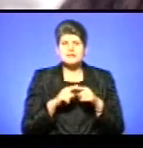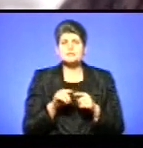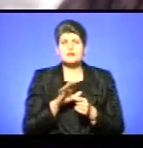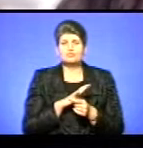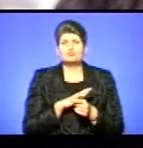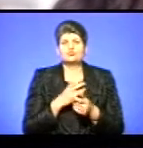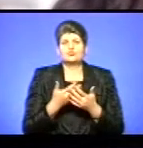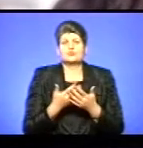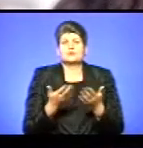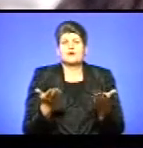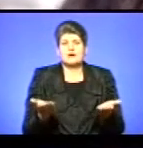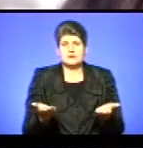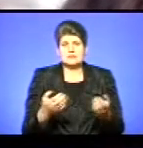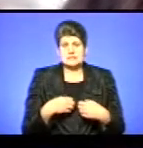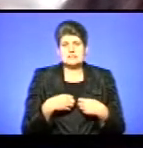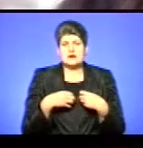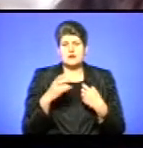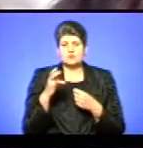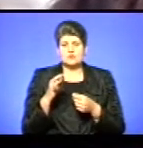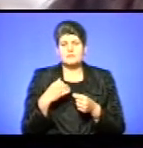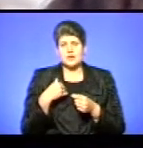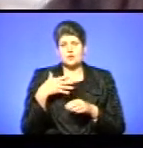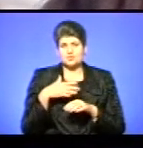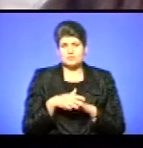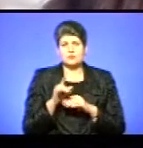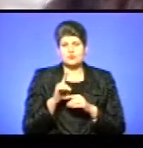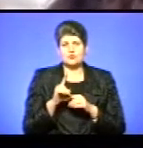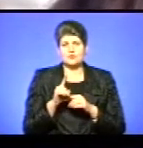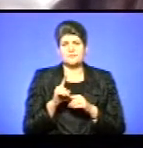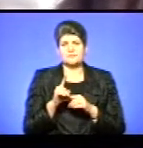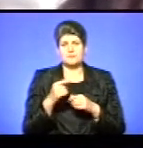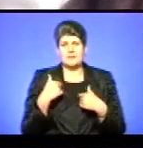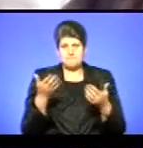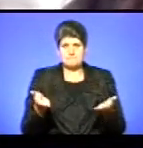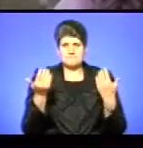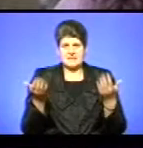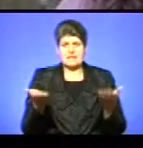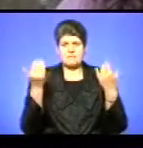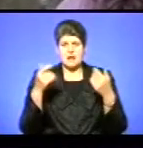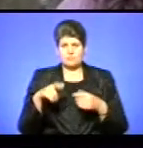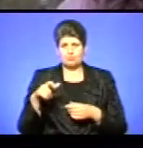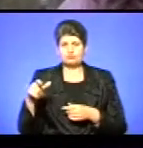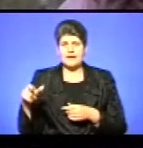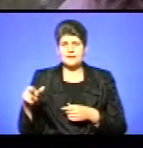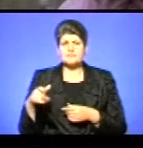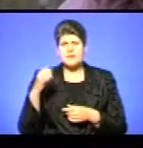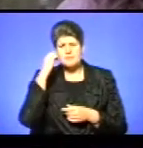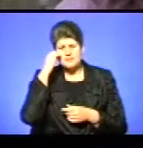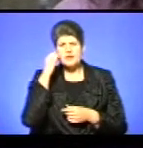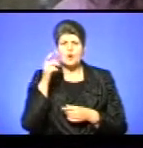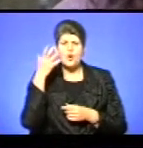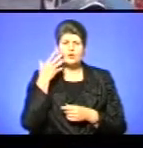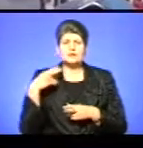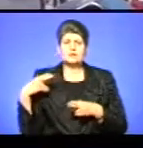страшно, напевно, тому що ми розуміли, що по великому рахунку ми піднімаємо людей. Пам'ятаю, коли ми приїхали вже,